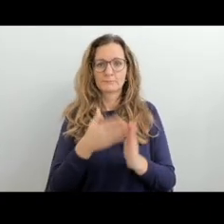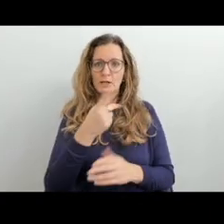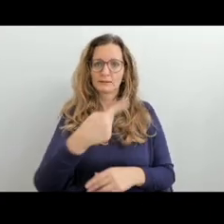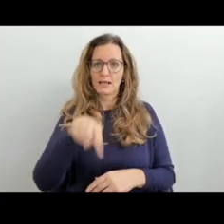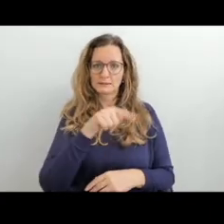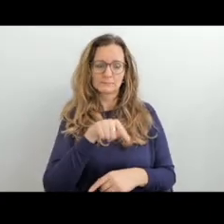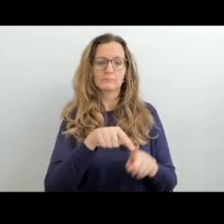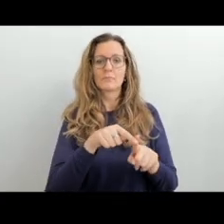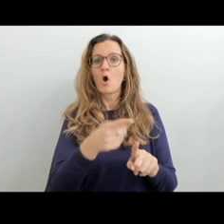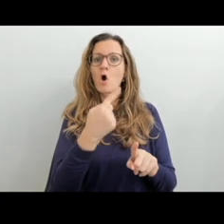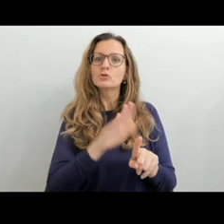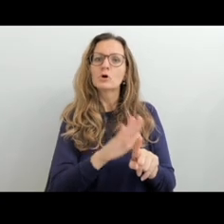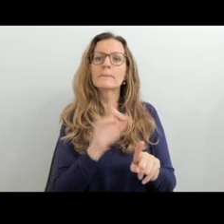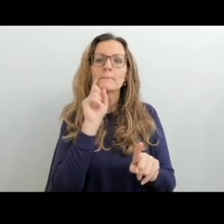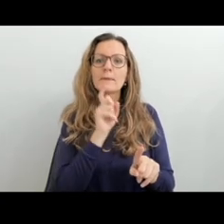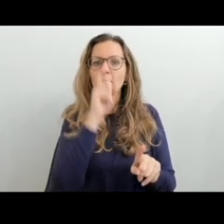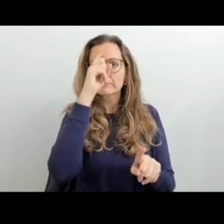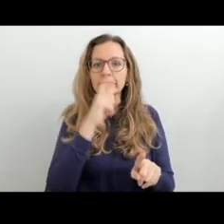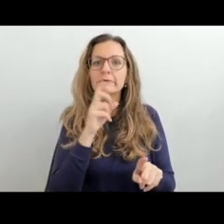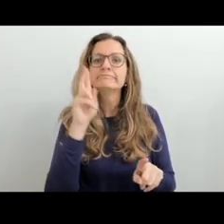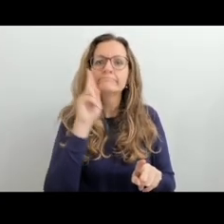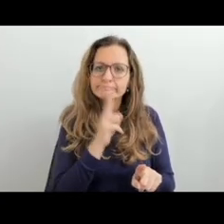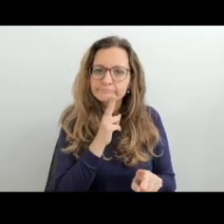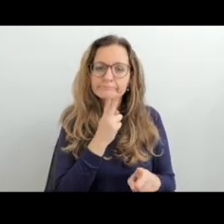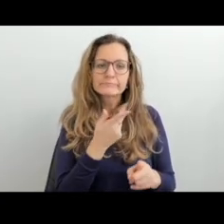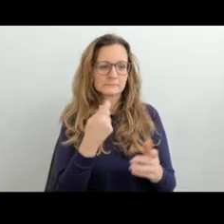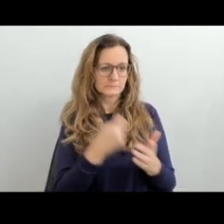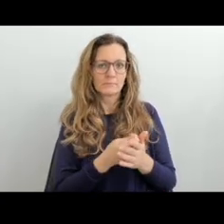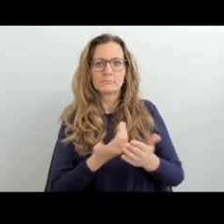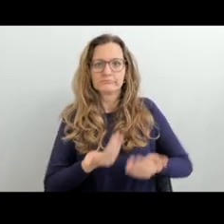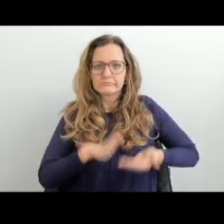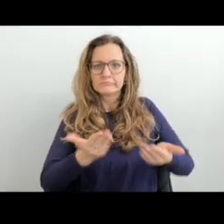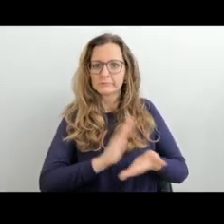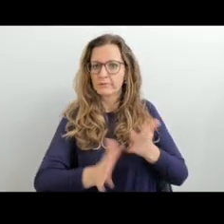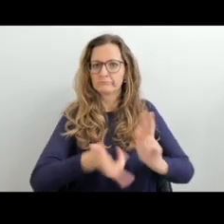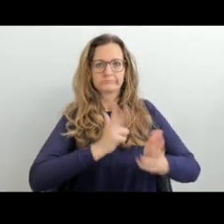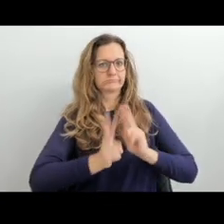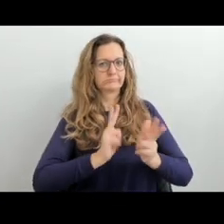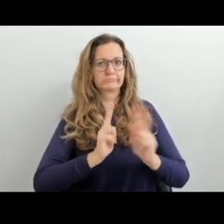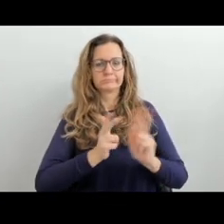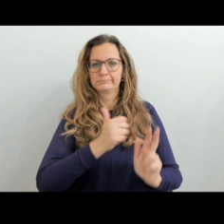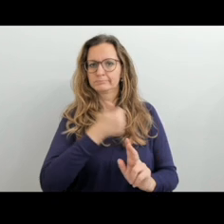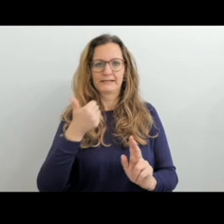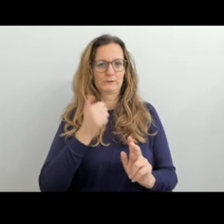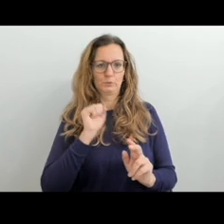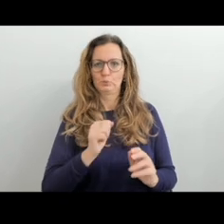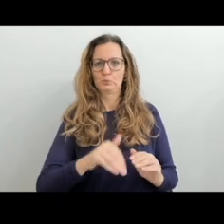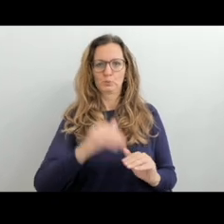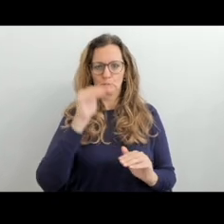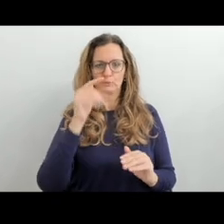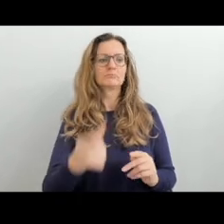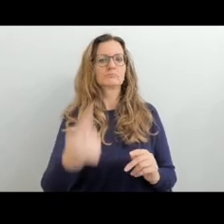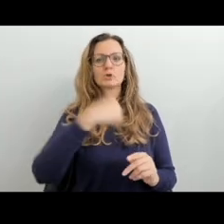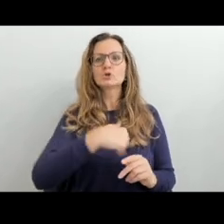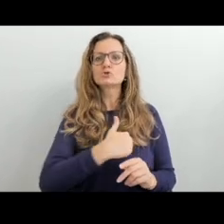Ve třídě tady se mohou nacházet tři různé typy žáků. Mohou to být neslyšící žáci, kteří mají neslyšící rodiče,